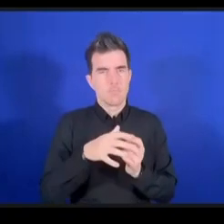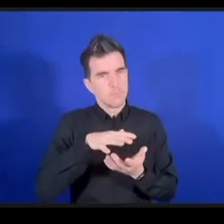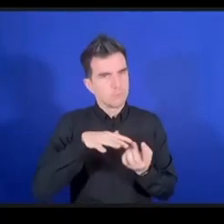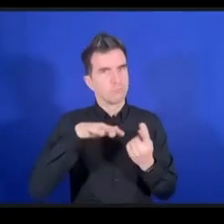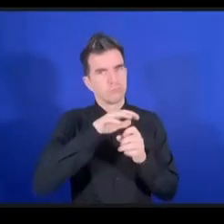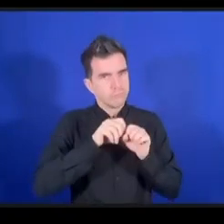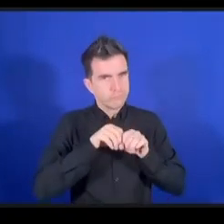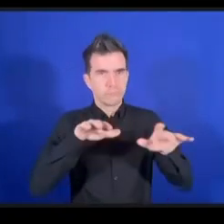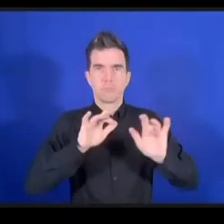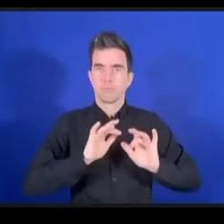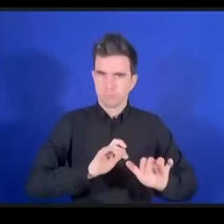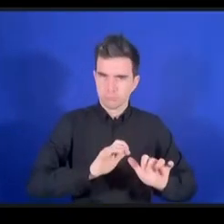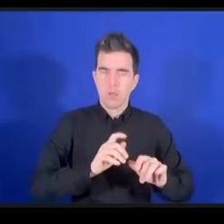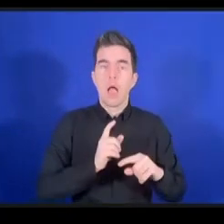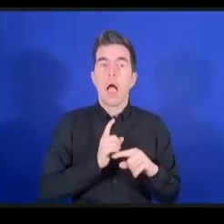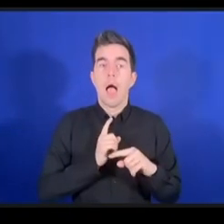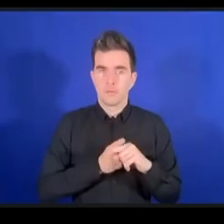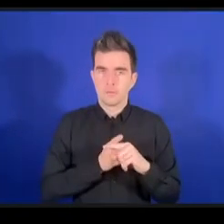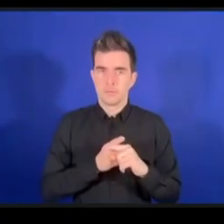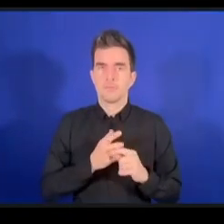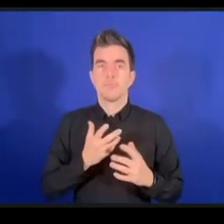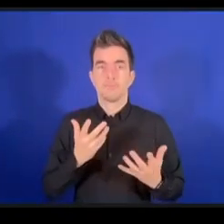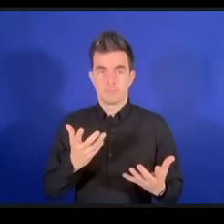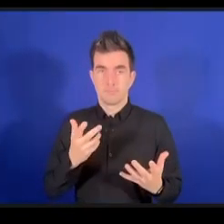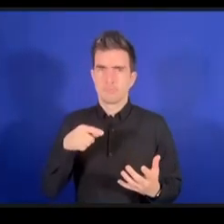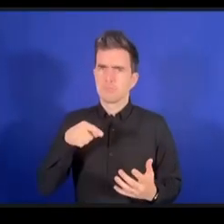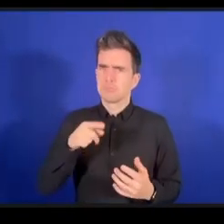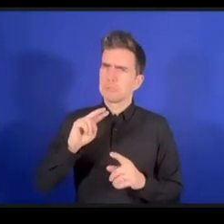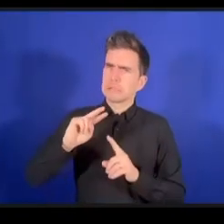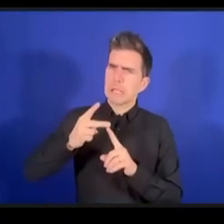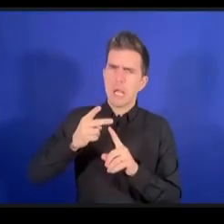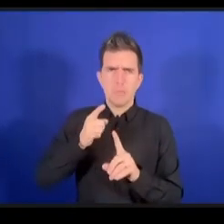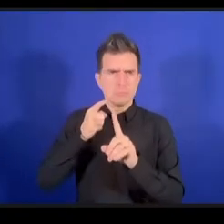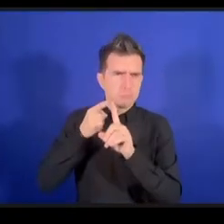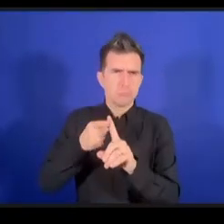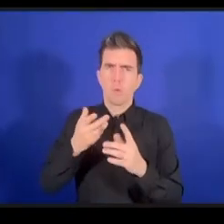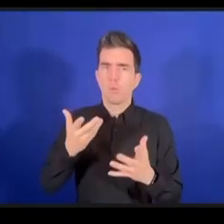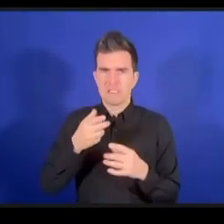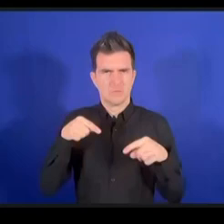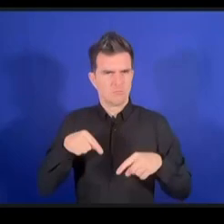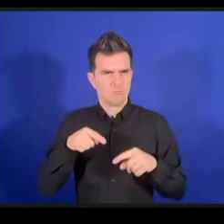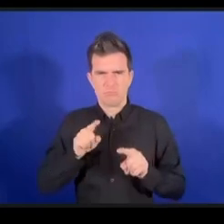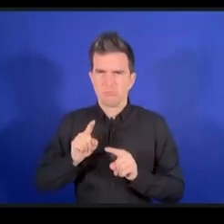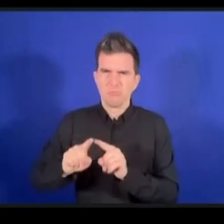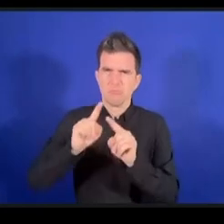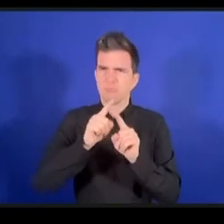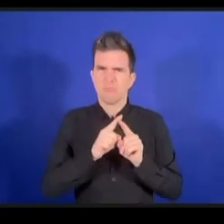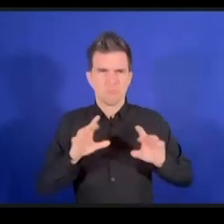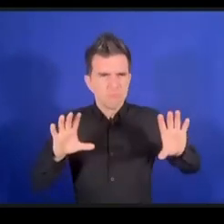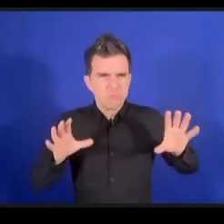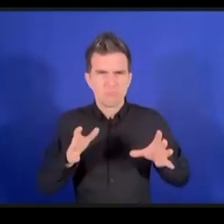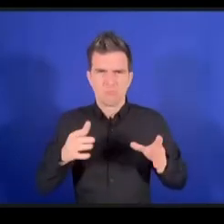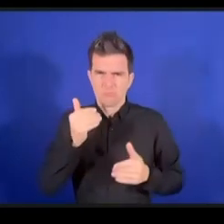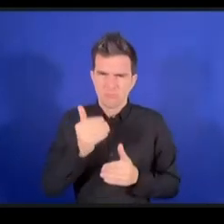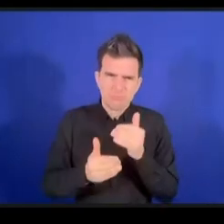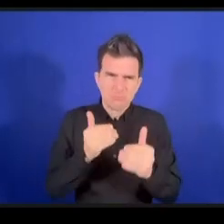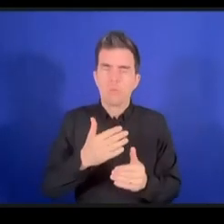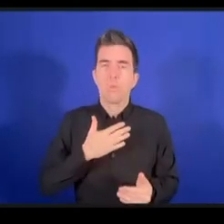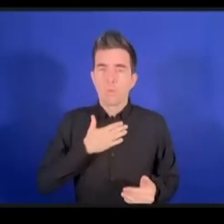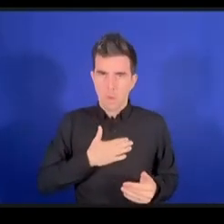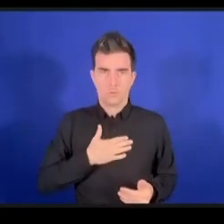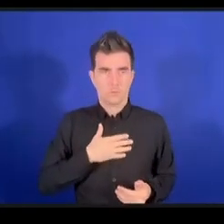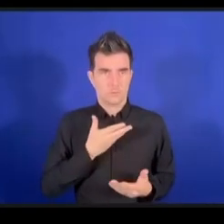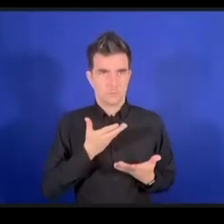الدينامي عموما هو خلق فضاء رقمي أسهل لمشاركة